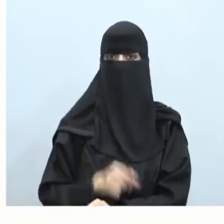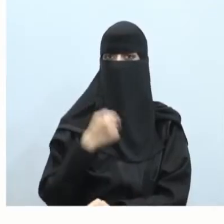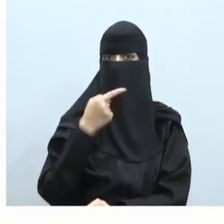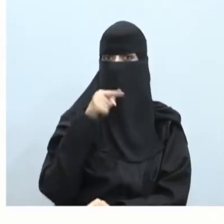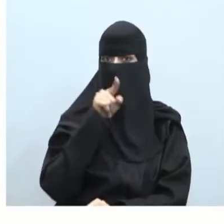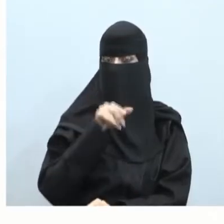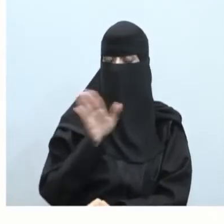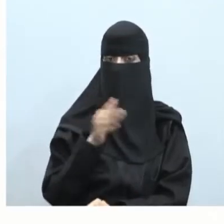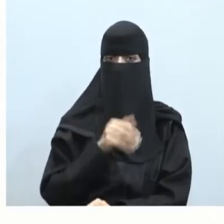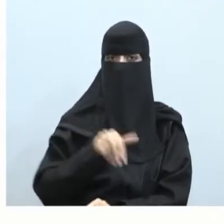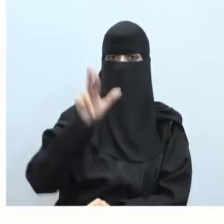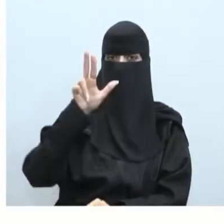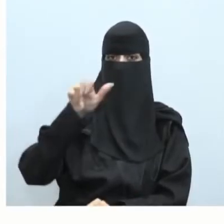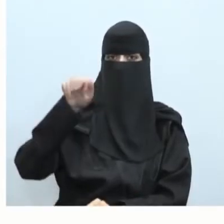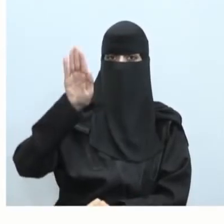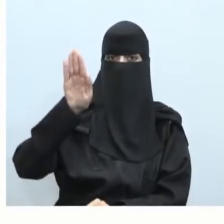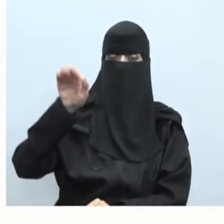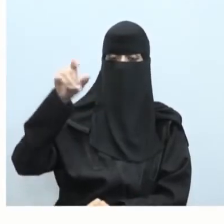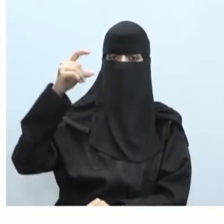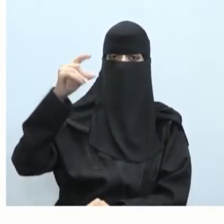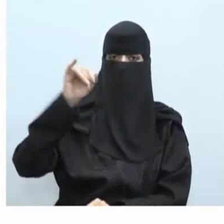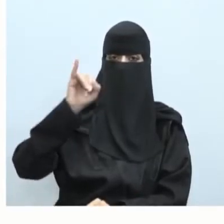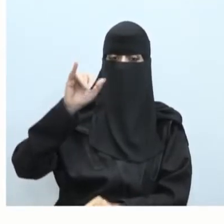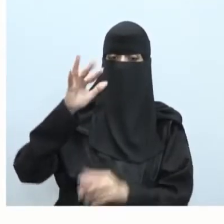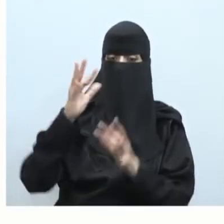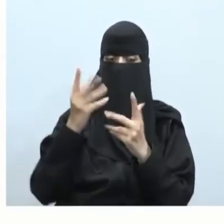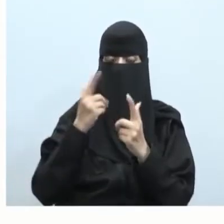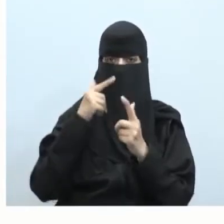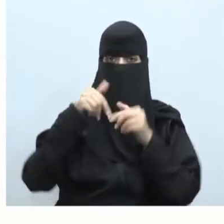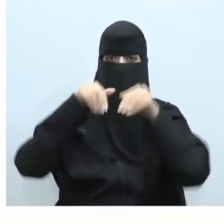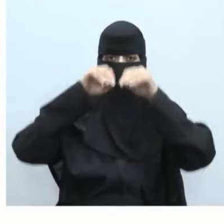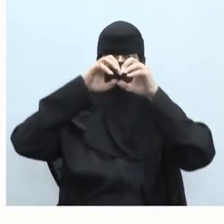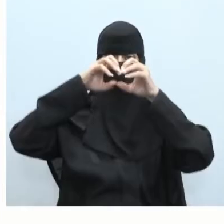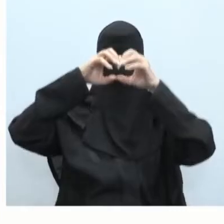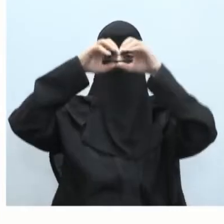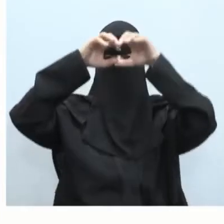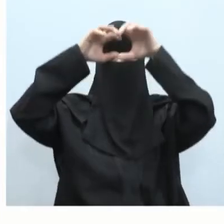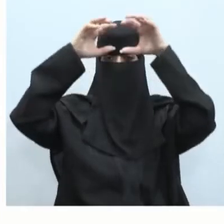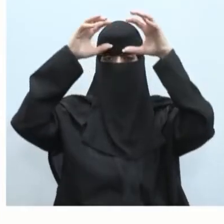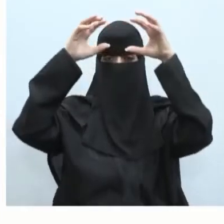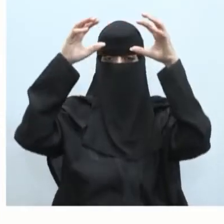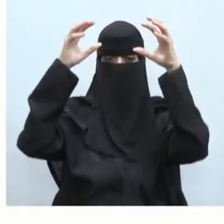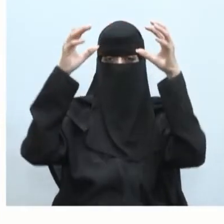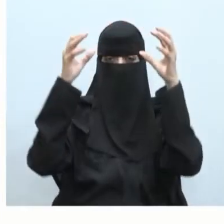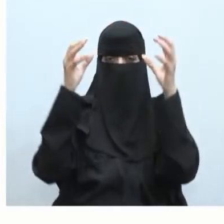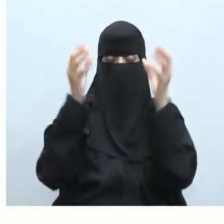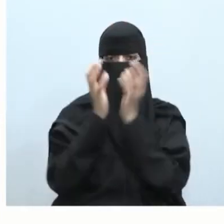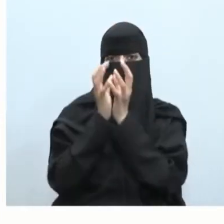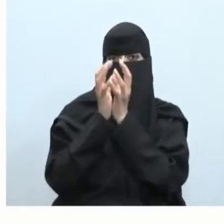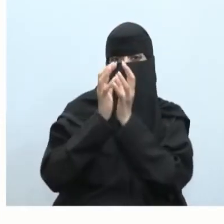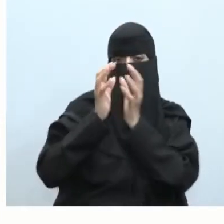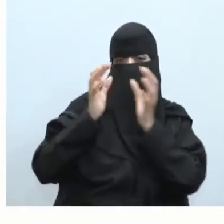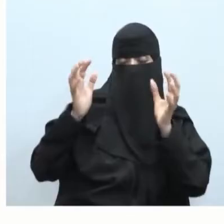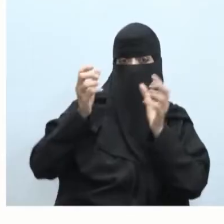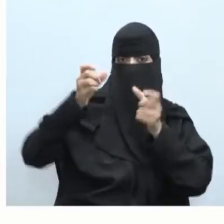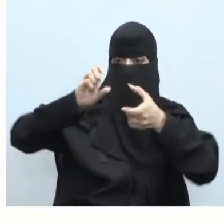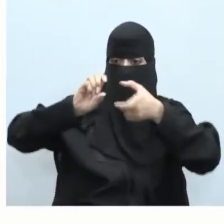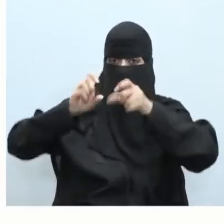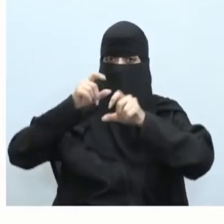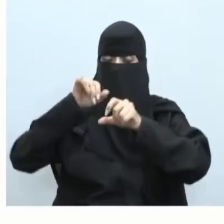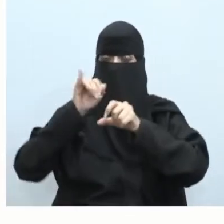ذكرناها لكم أبنائي هي سحب كونية ممتازين ضخمة تتألف من ماذا؟ من